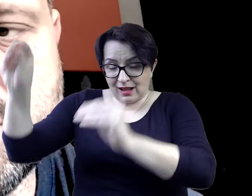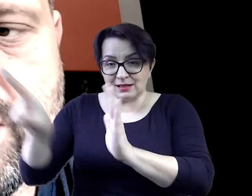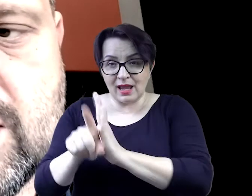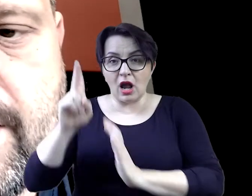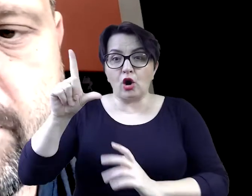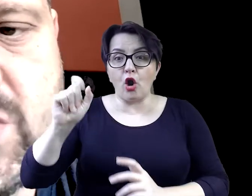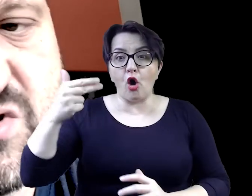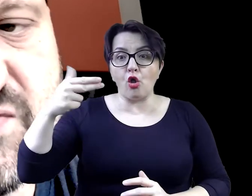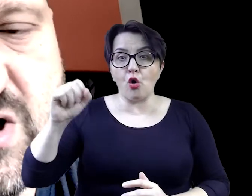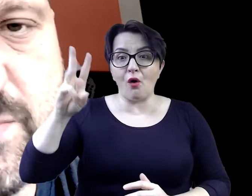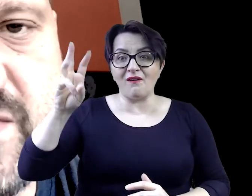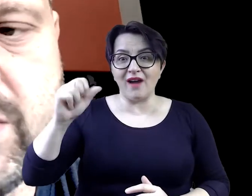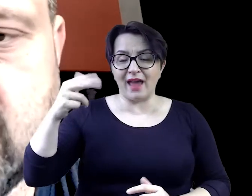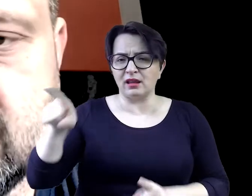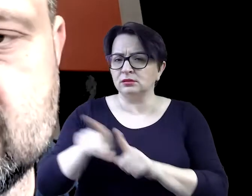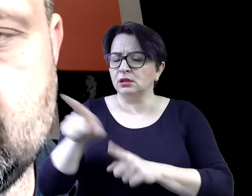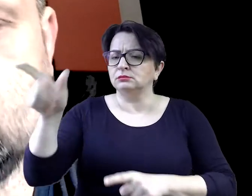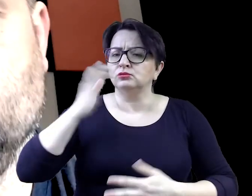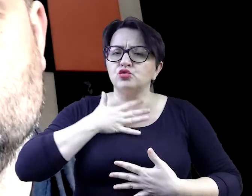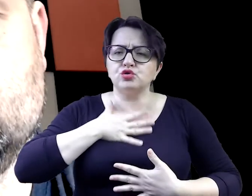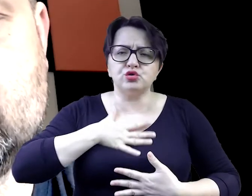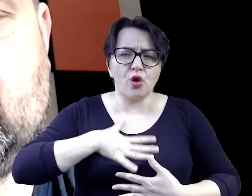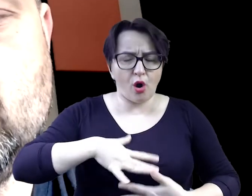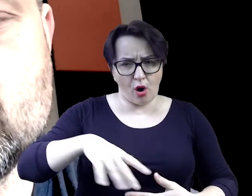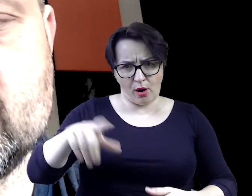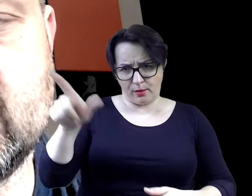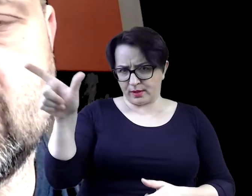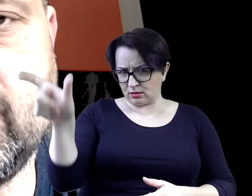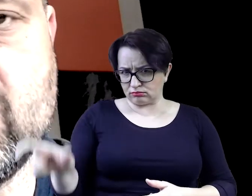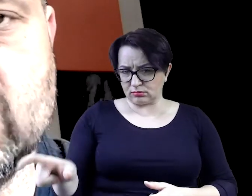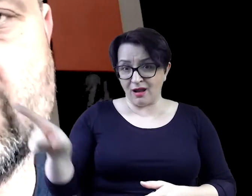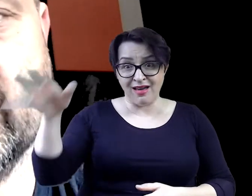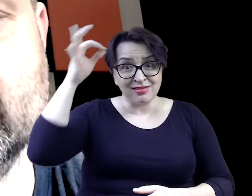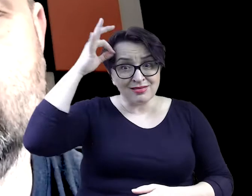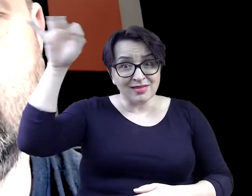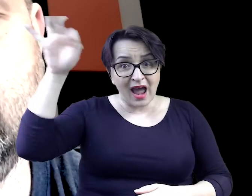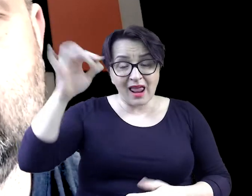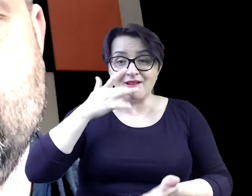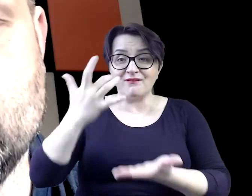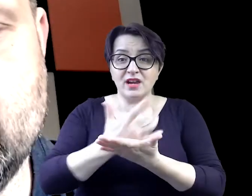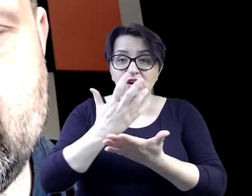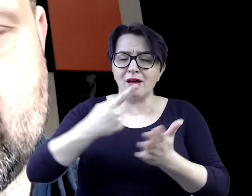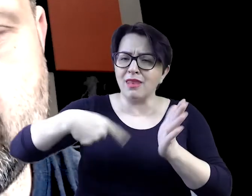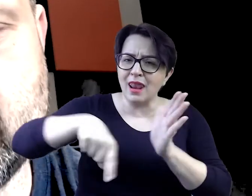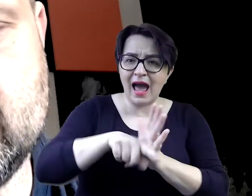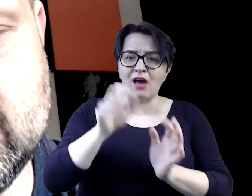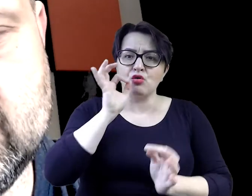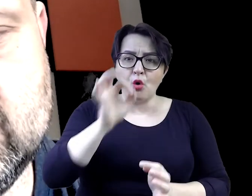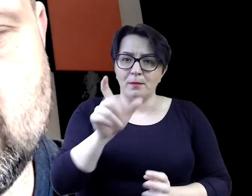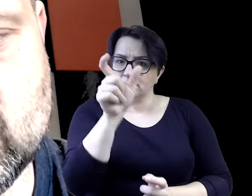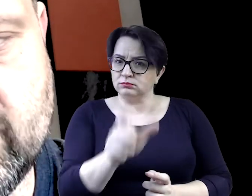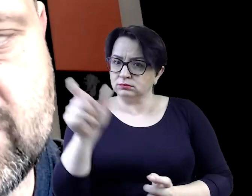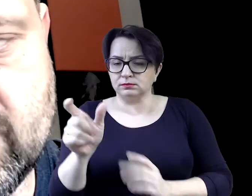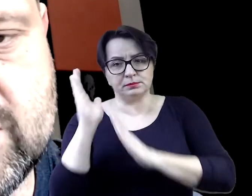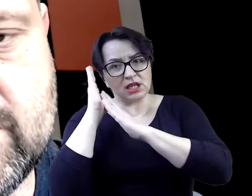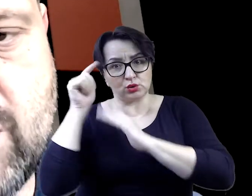dobrą Ponieważ swoje niebywałe talenty Zamierzał wykorzystać Wyłącznie dla dobra goleniowian Reszta Bibasjan